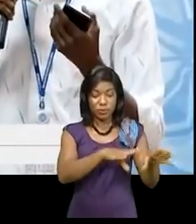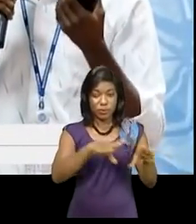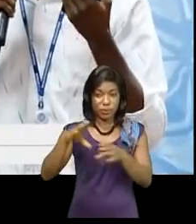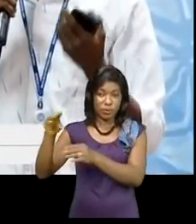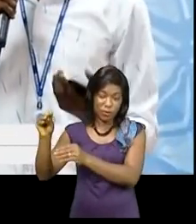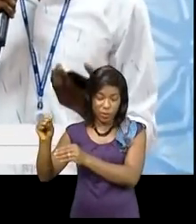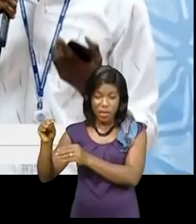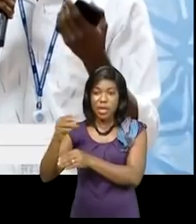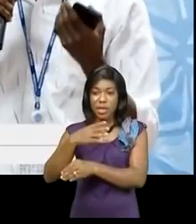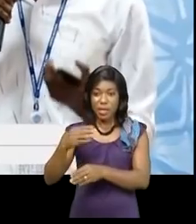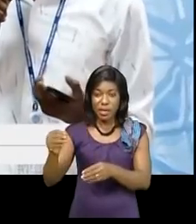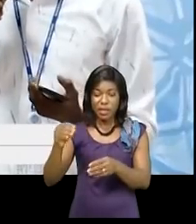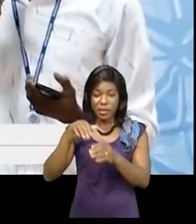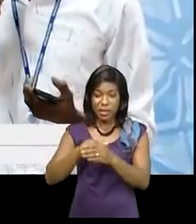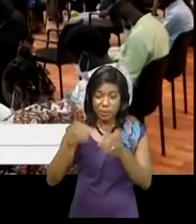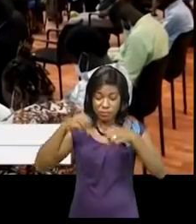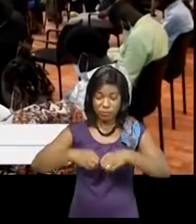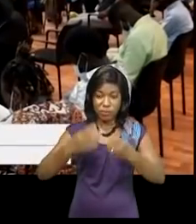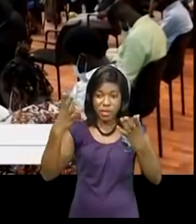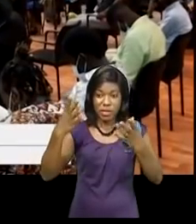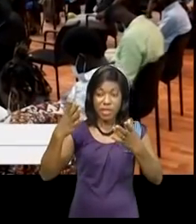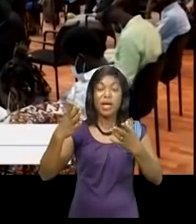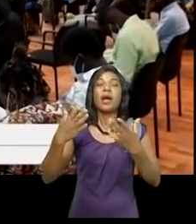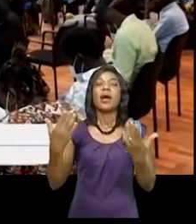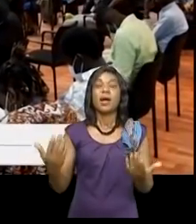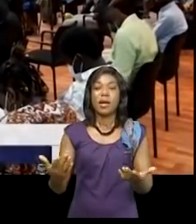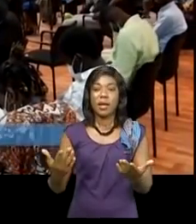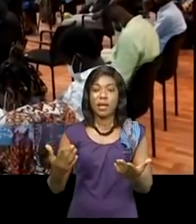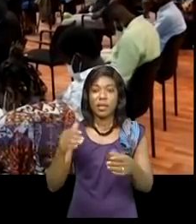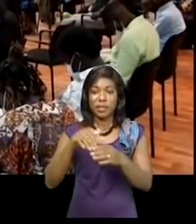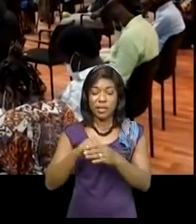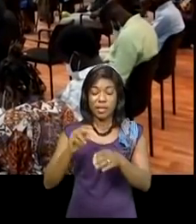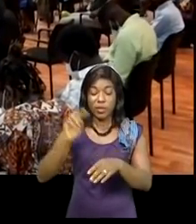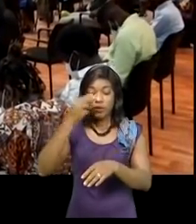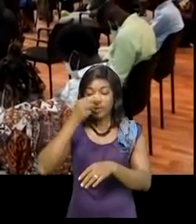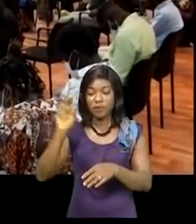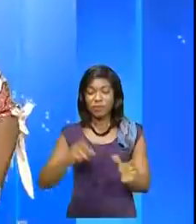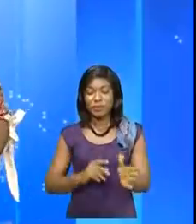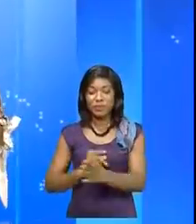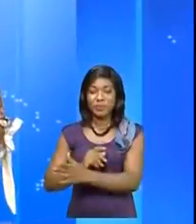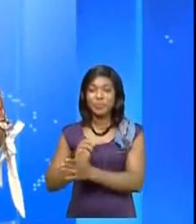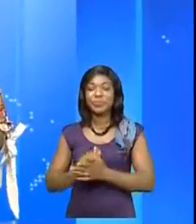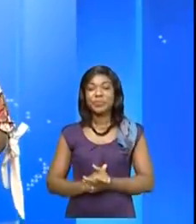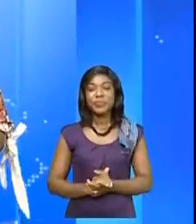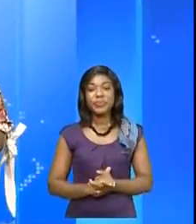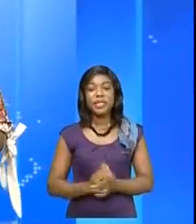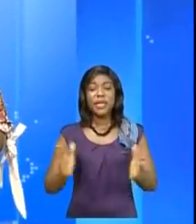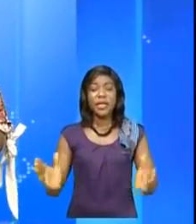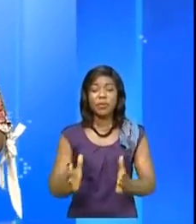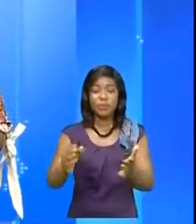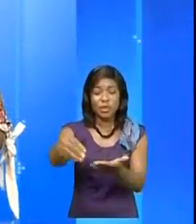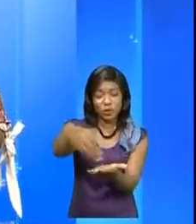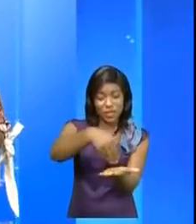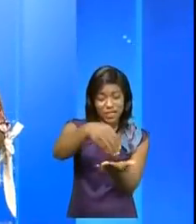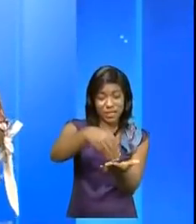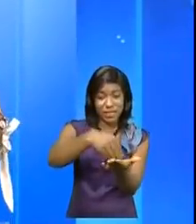sinistrés de la catastrophe naturelle sur Vénine, à Goma, dans le Nord Kivu. La mobilisation des recettes